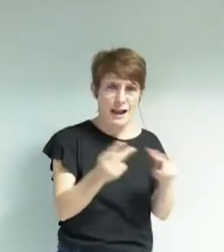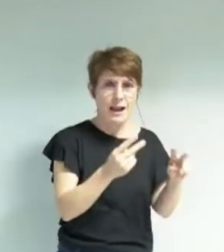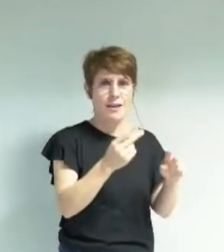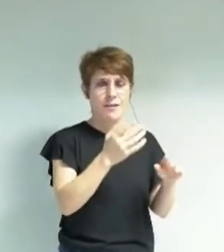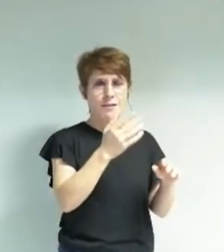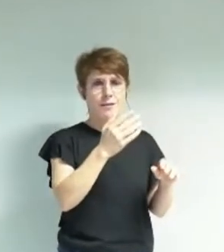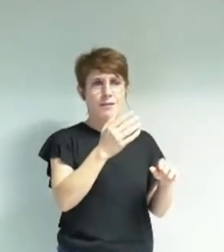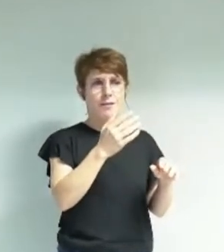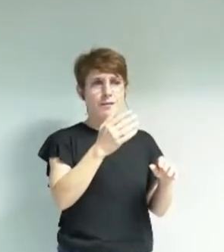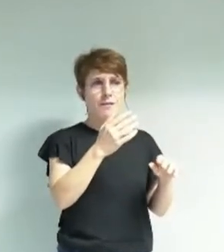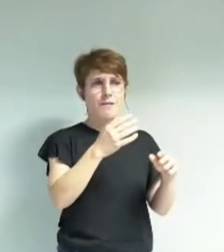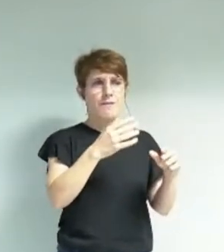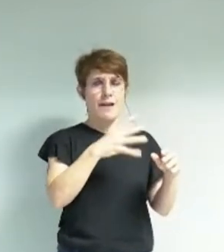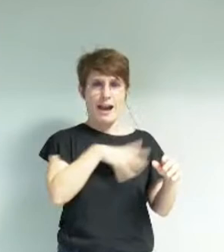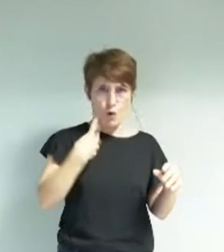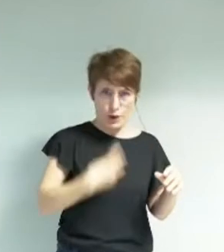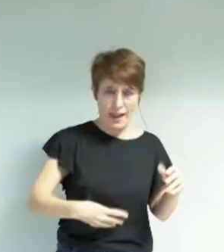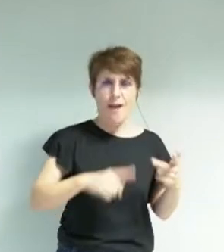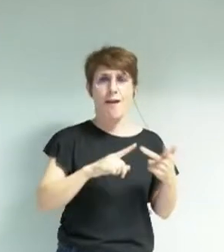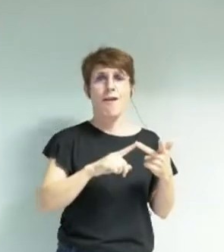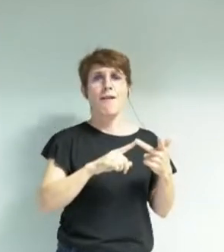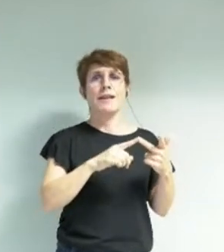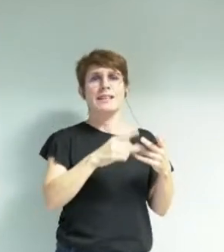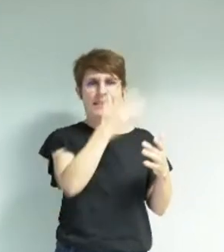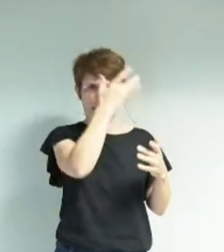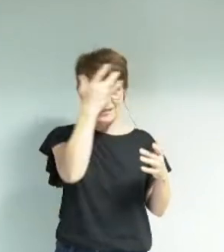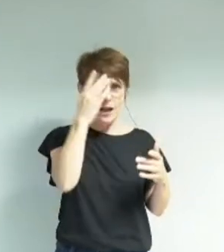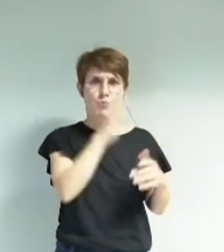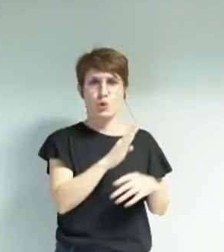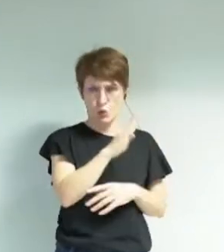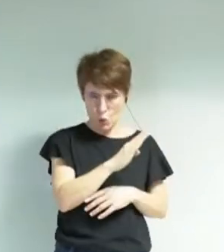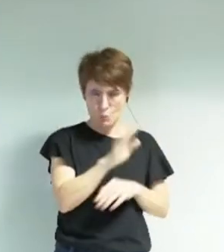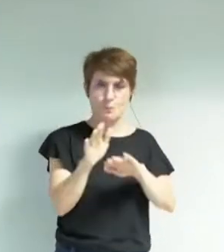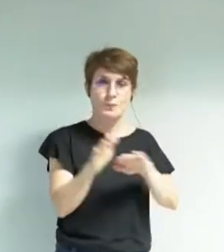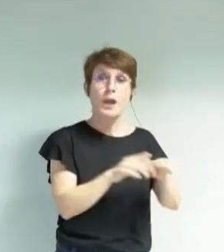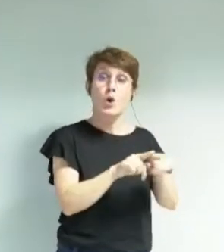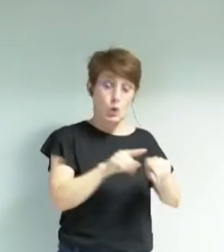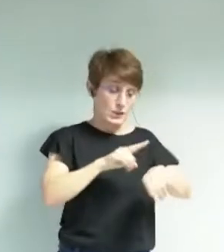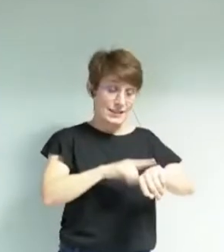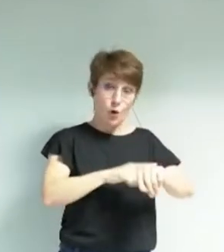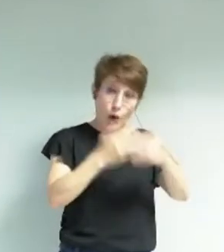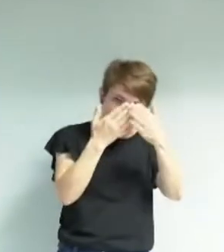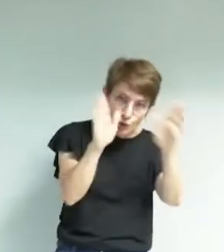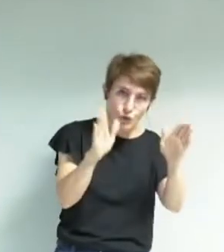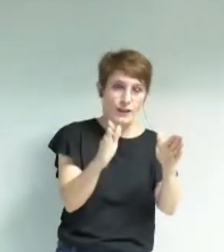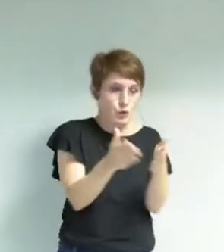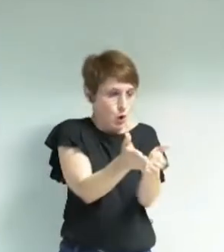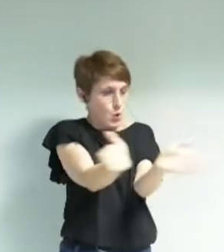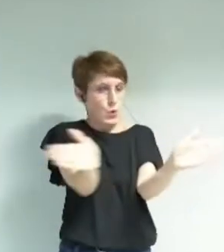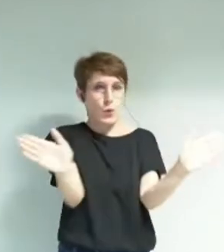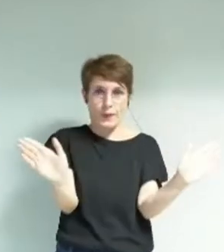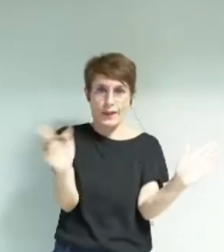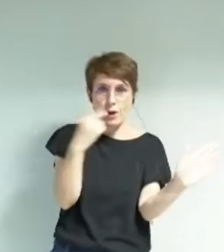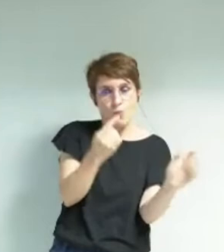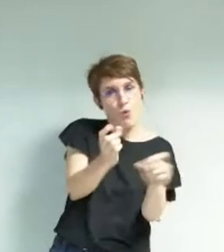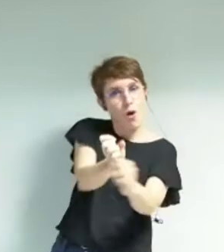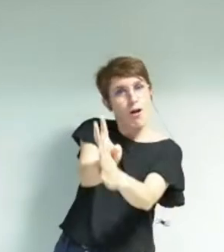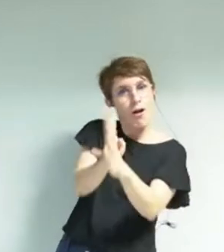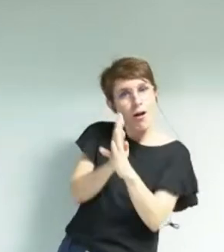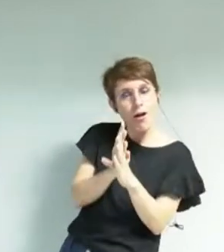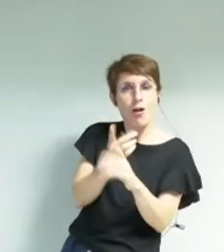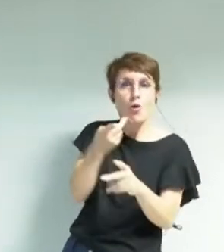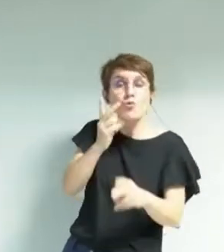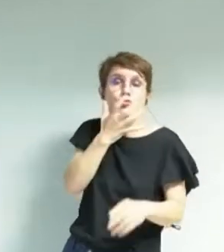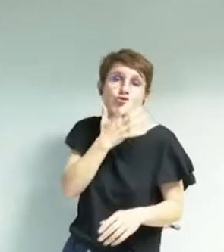-Bruno. Et il passe aussi par l'extension des horaires d'ouverture au grand public afin de privilégier un accueil plus chaleureux,